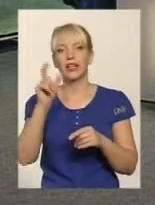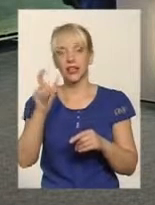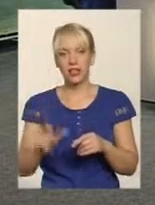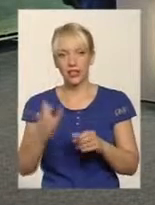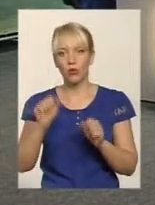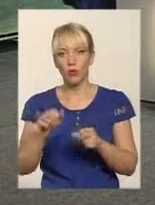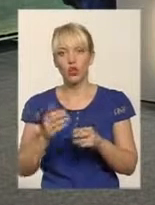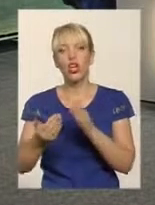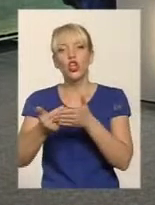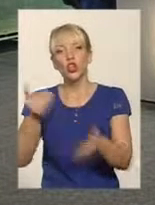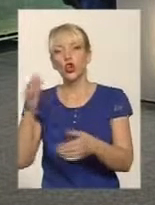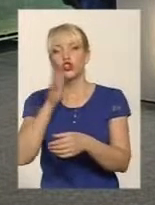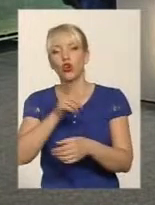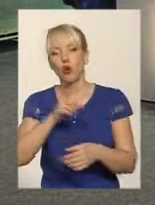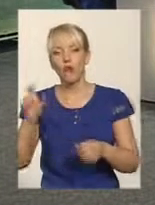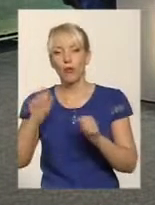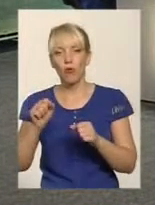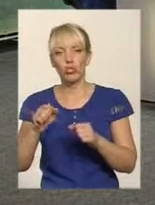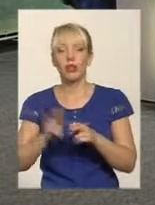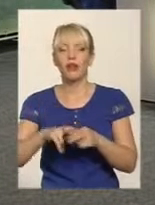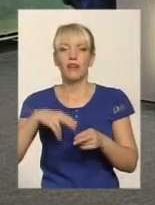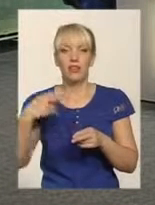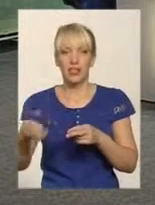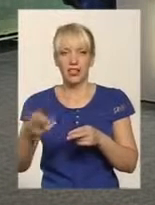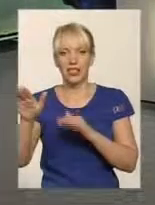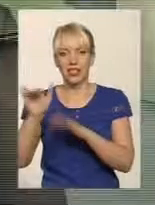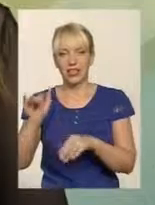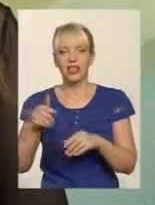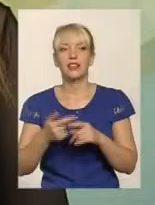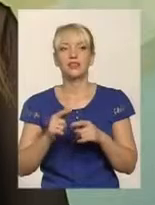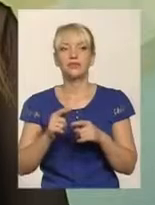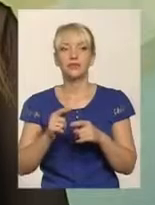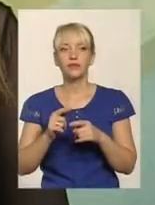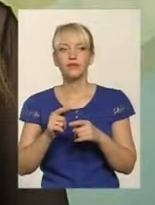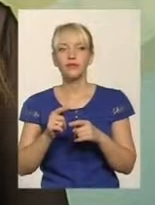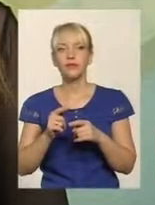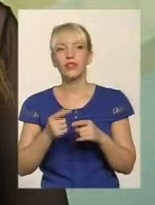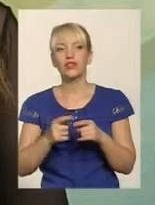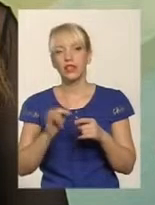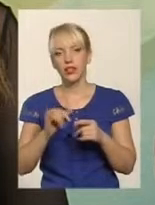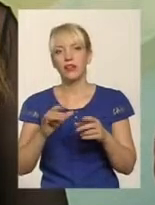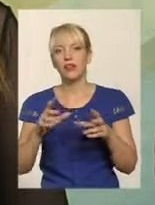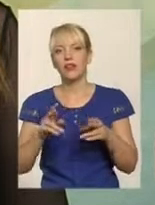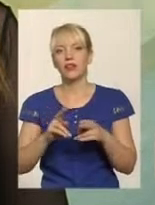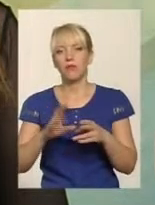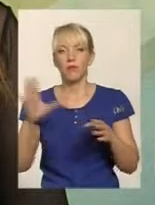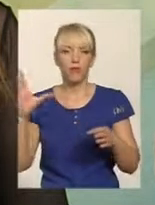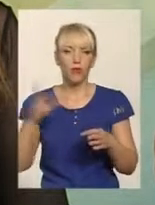кредит, він може отримати кредит, отримати відшкодування і погасити суму кредиту.